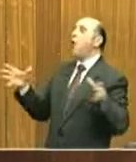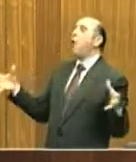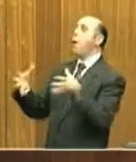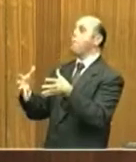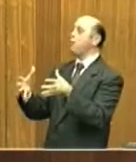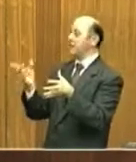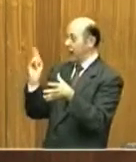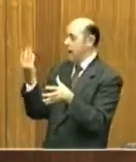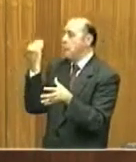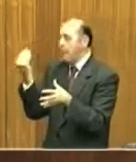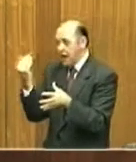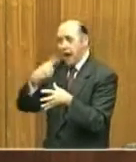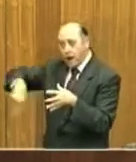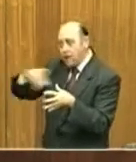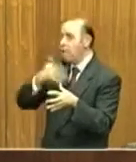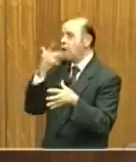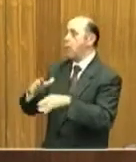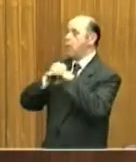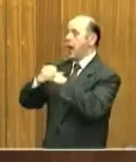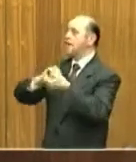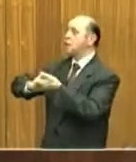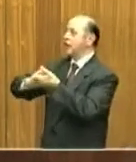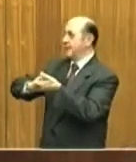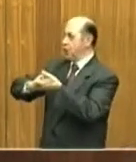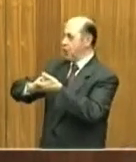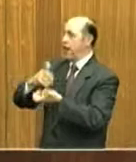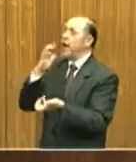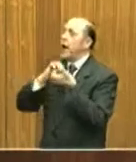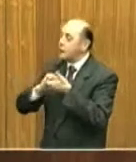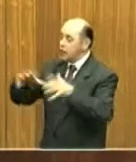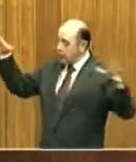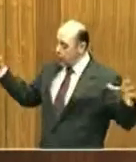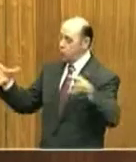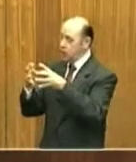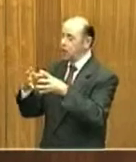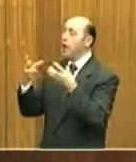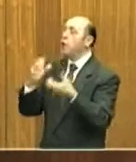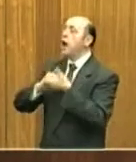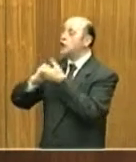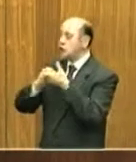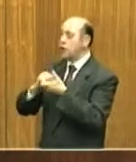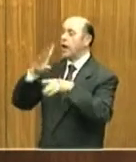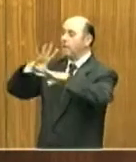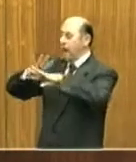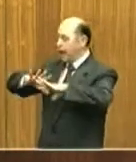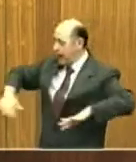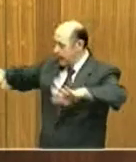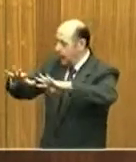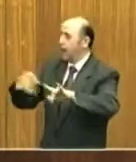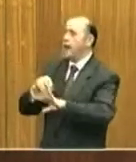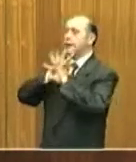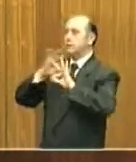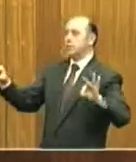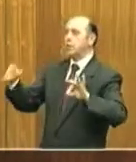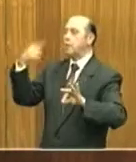nome perché vogliamo essere un'associazione che unisce,'associazione che fa rete, un'associazione a disposizione dell